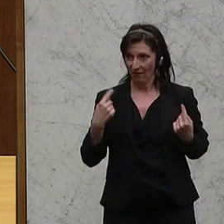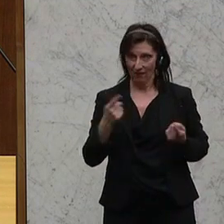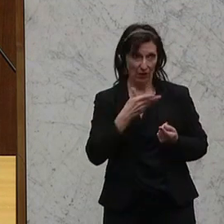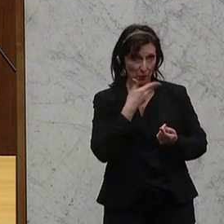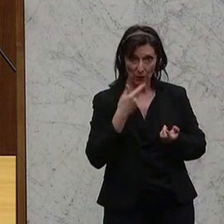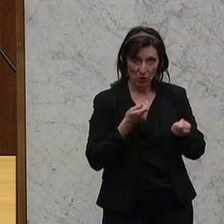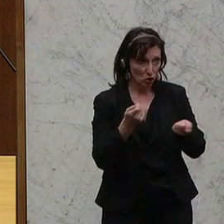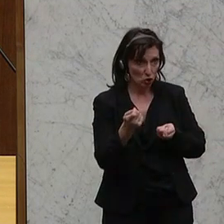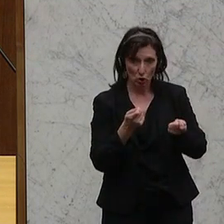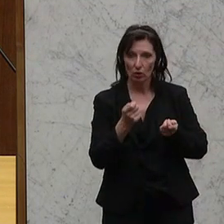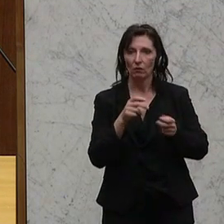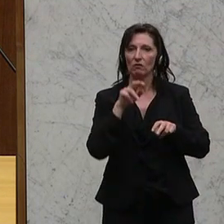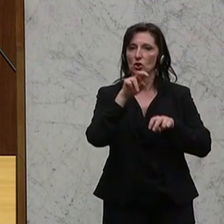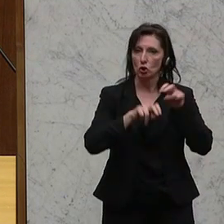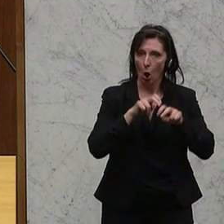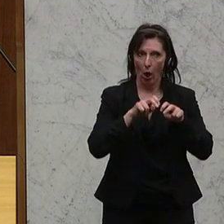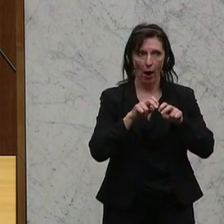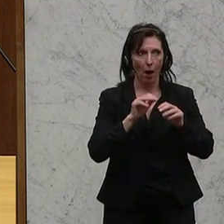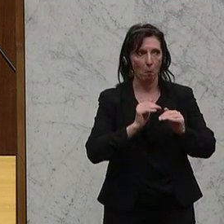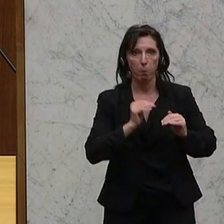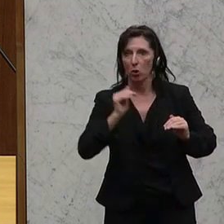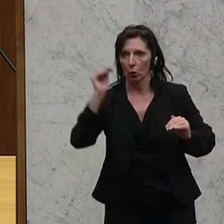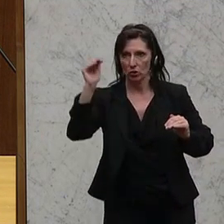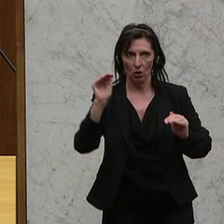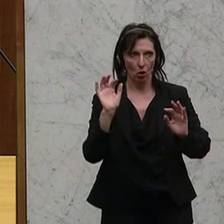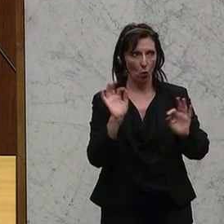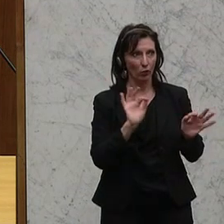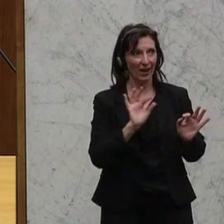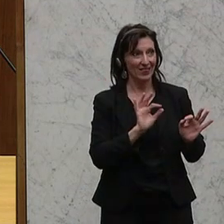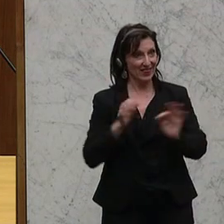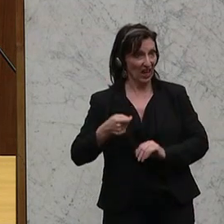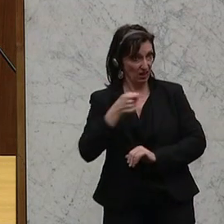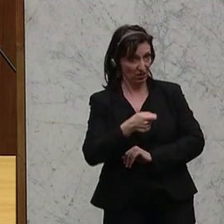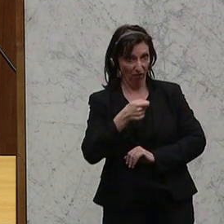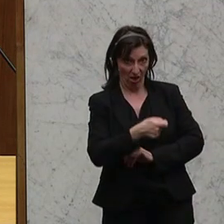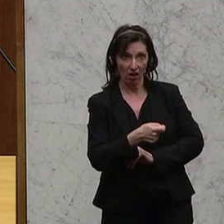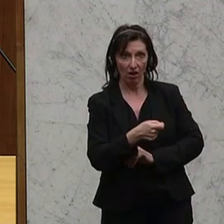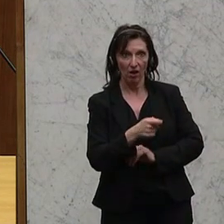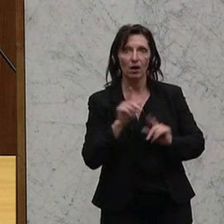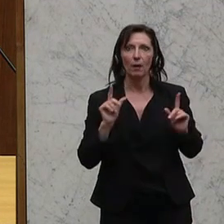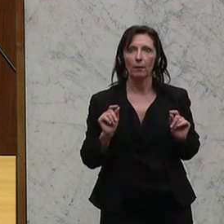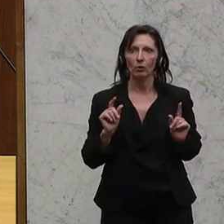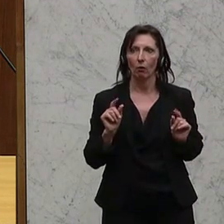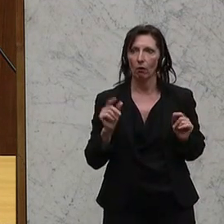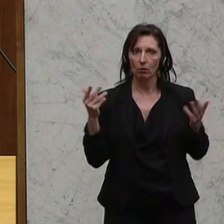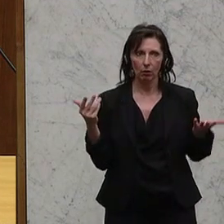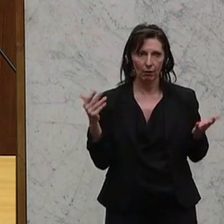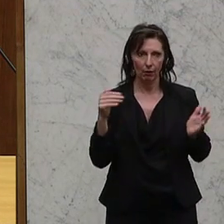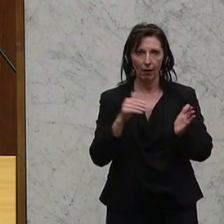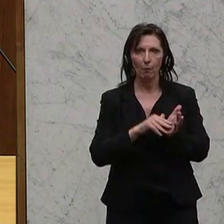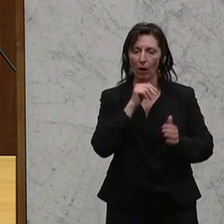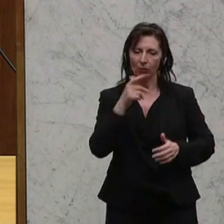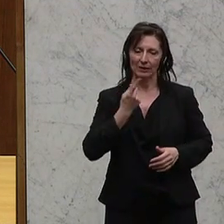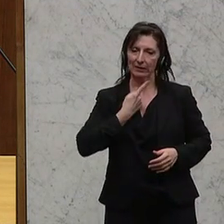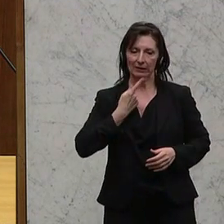hätten über Steuern und Progression oder über Transfersysteme, hat das, hat das, da muss man kein Marxist sein, um das